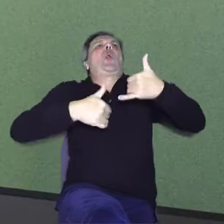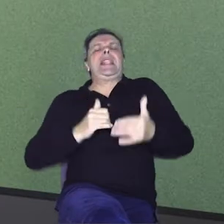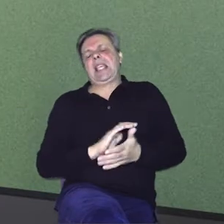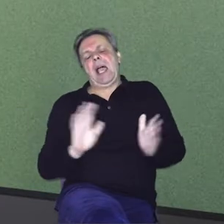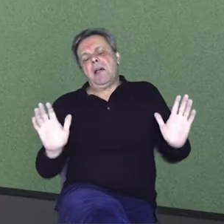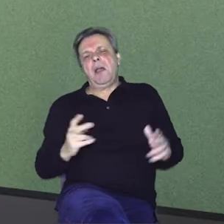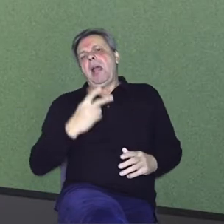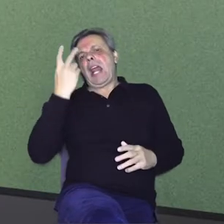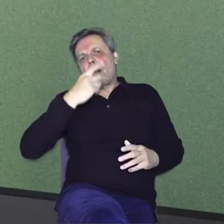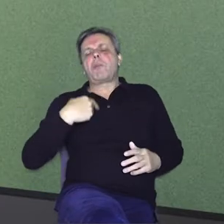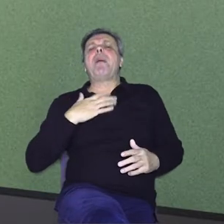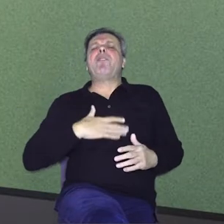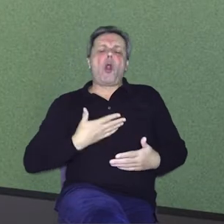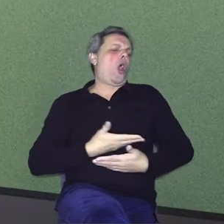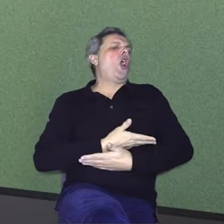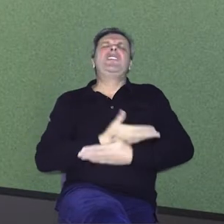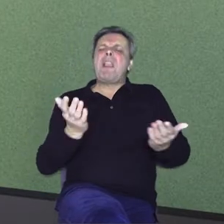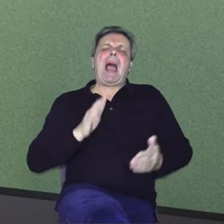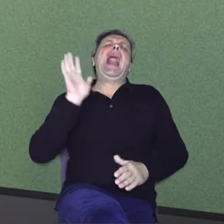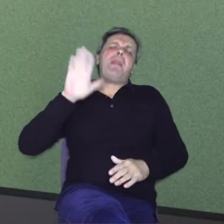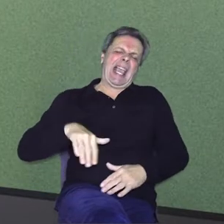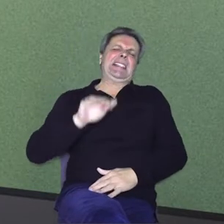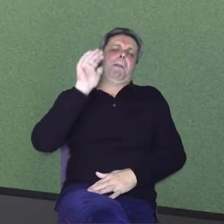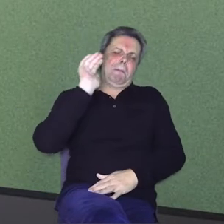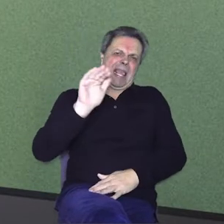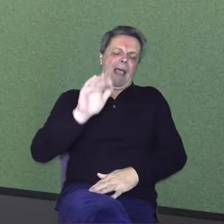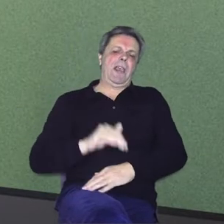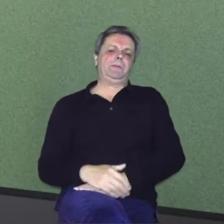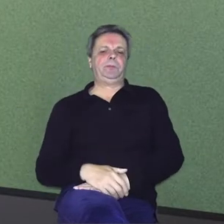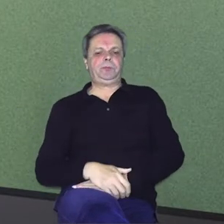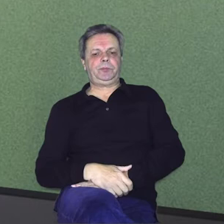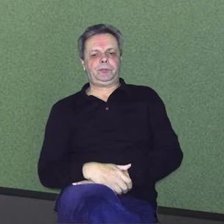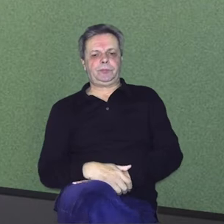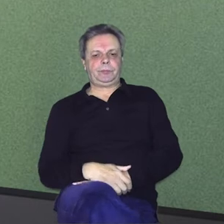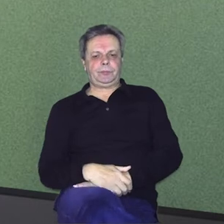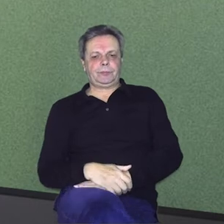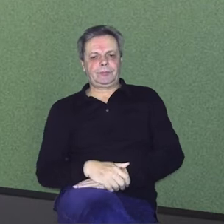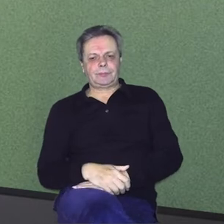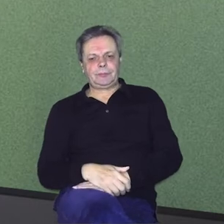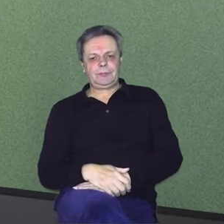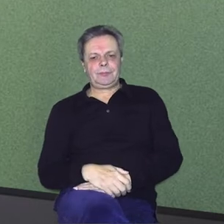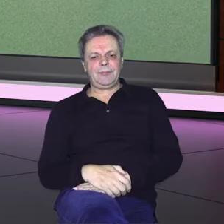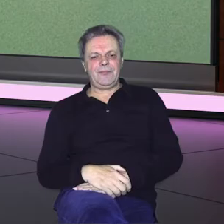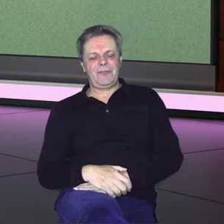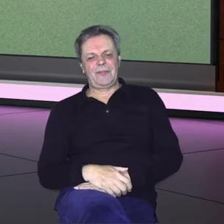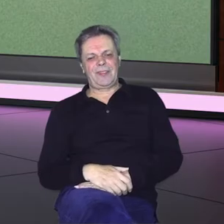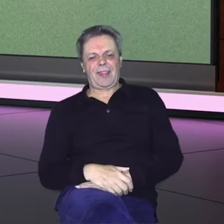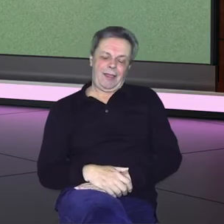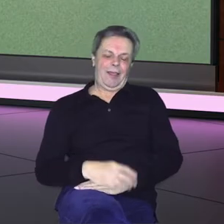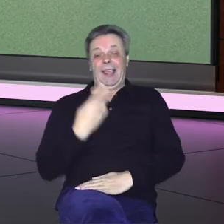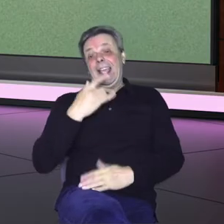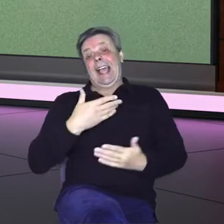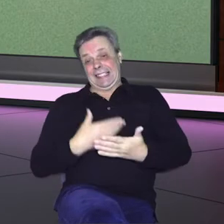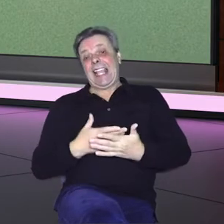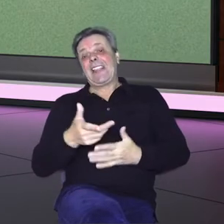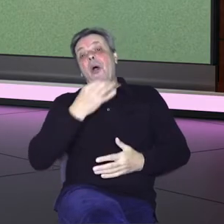način. I naravno da bih volio svima da se prijave, jer jako lijepo iskustvo. Kako si po domačku, sad si cijel grebao da ti trenira. Tako je. To je